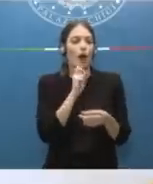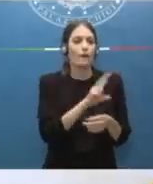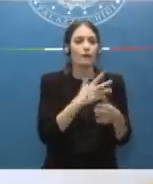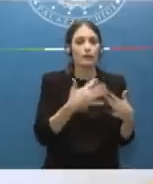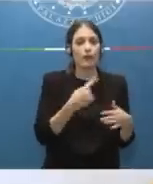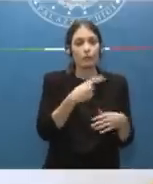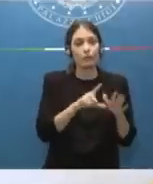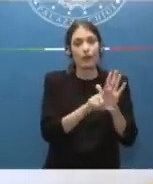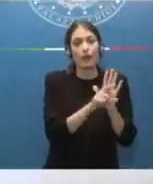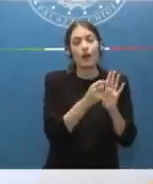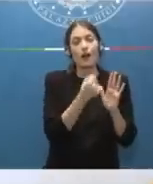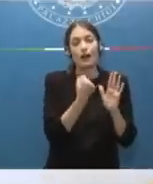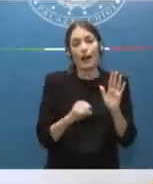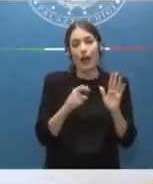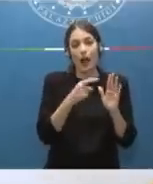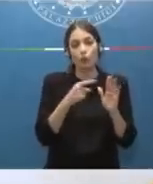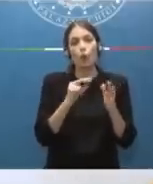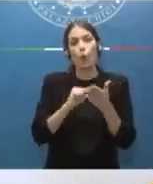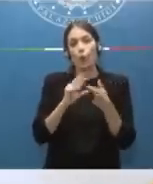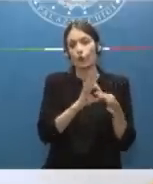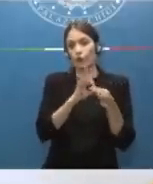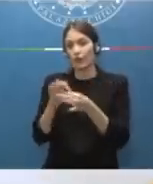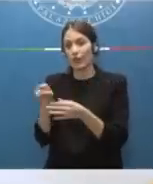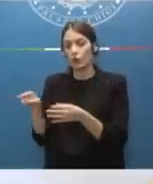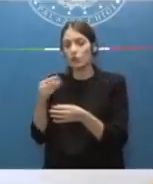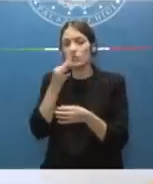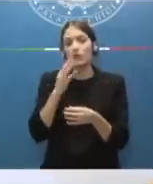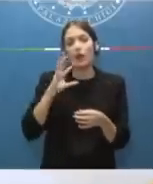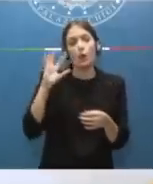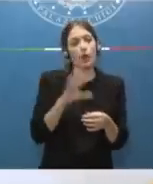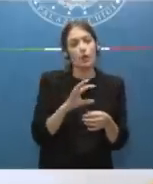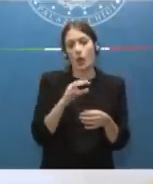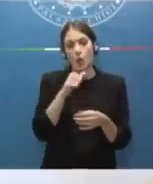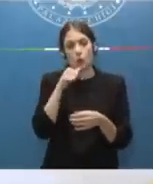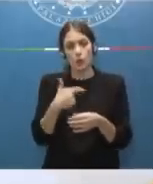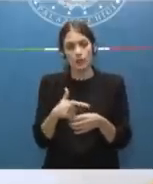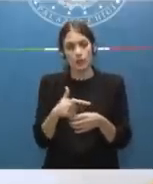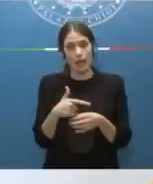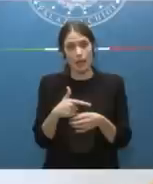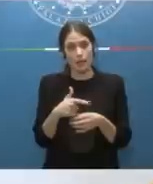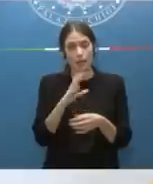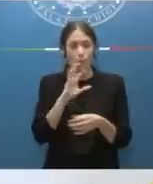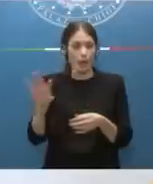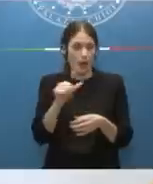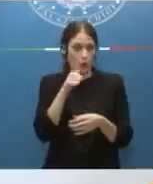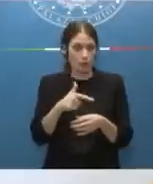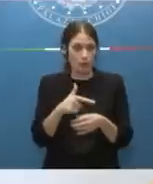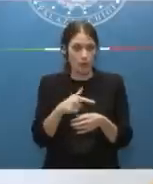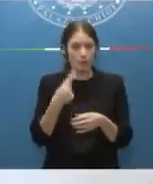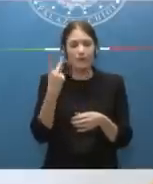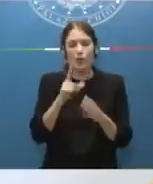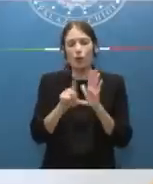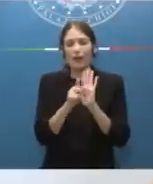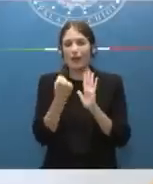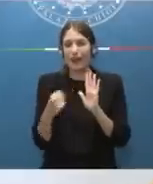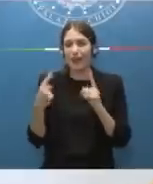il reato perseguibile d'ufficio, la querela non era necessaria. Ora, questi reati, giustamente, secondo me,